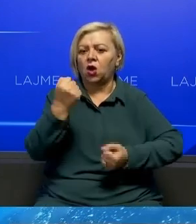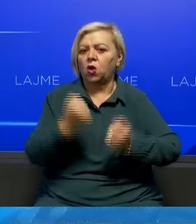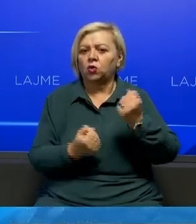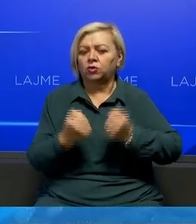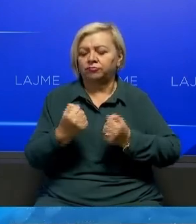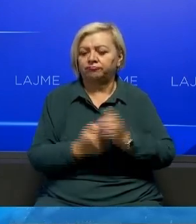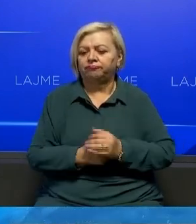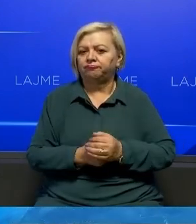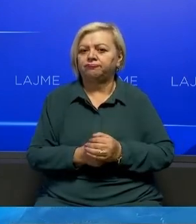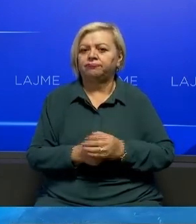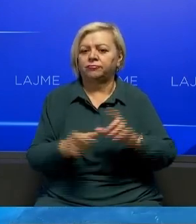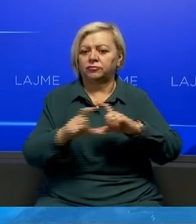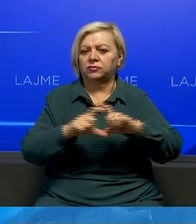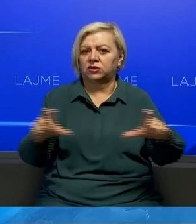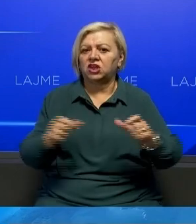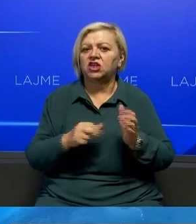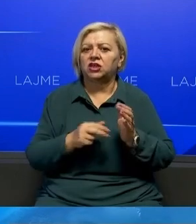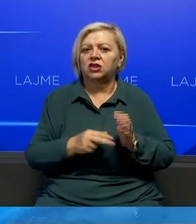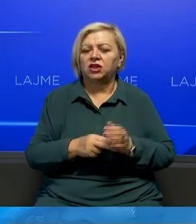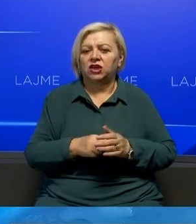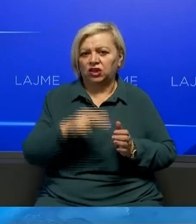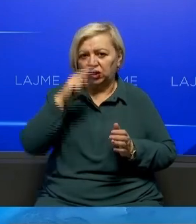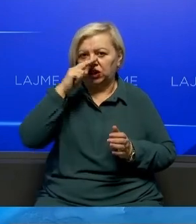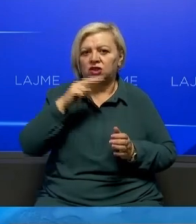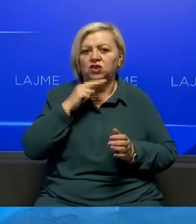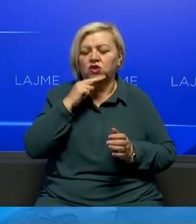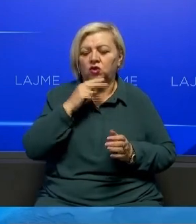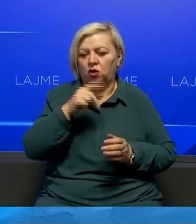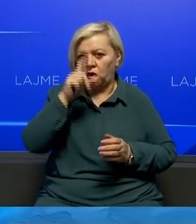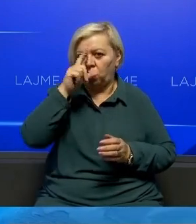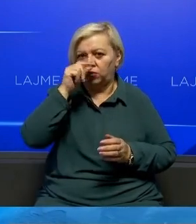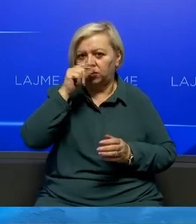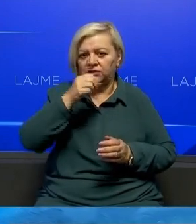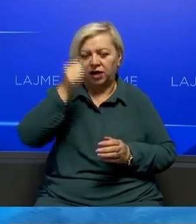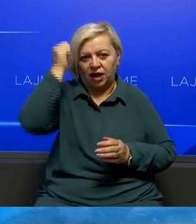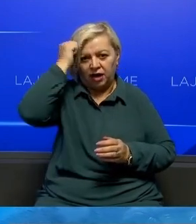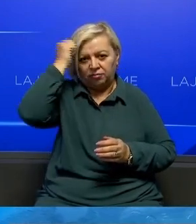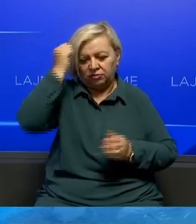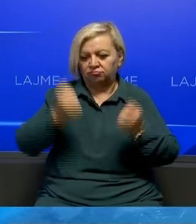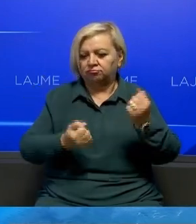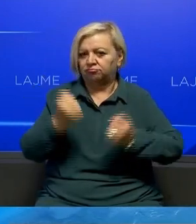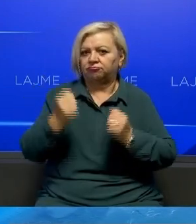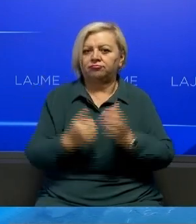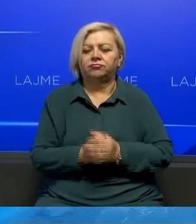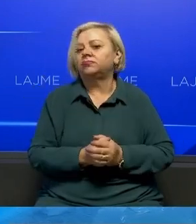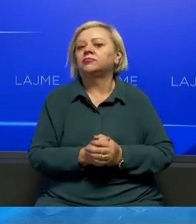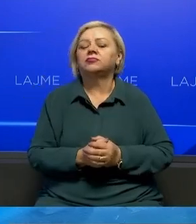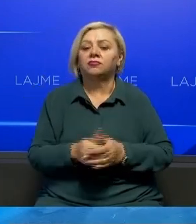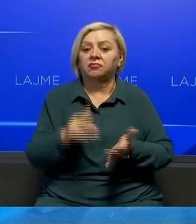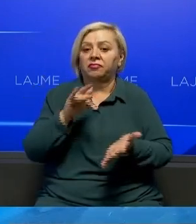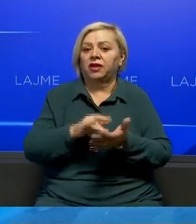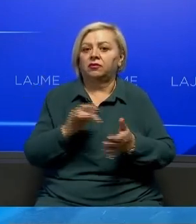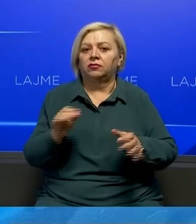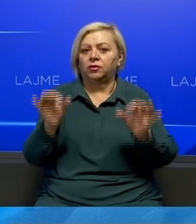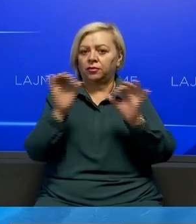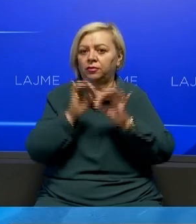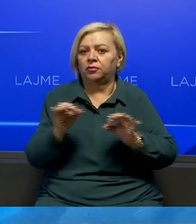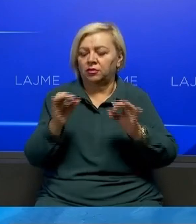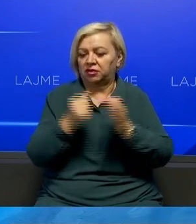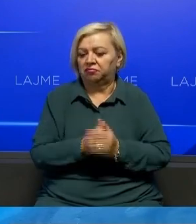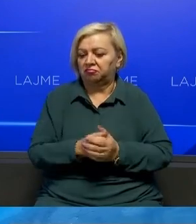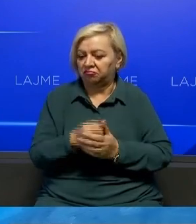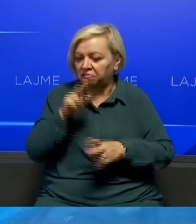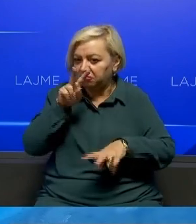Unë vozis me targat e nishit, veturën e kam në komunën e Kamenicës. Nuk kam kaluar në këtë vend kalim kufitarë, por